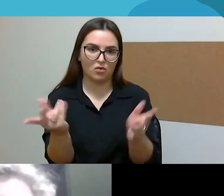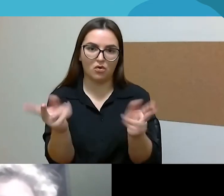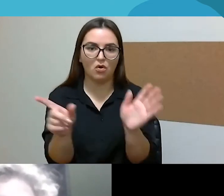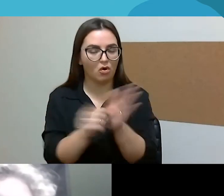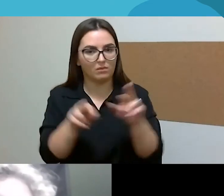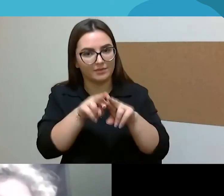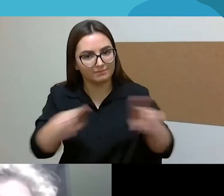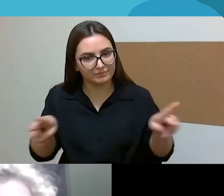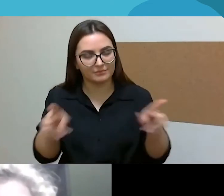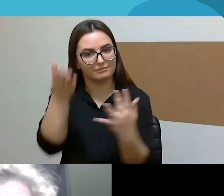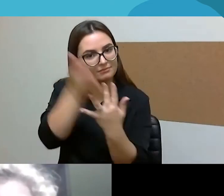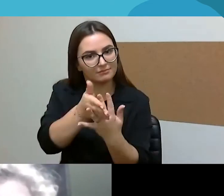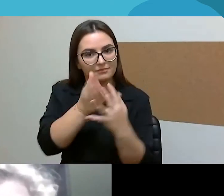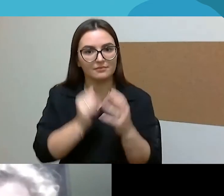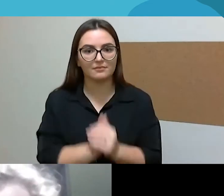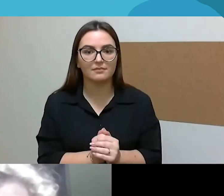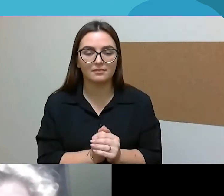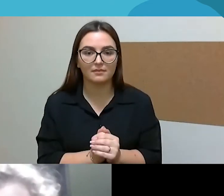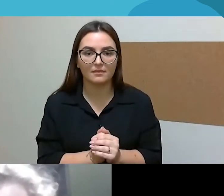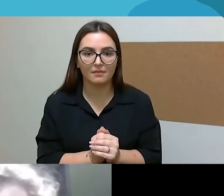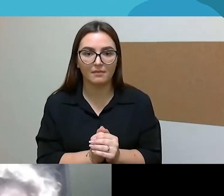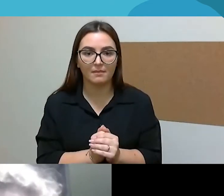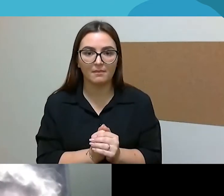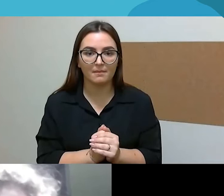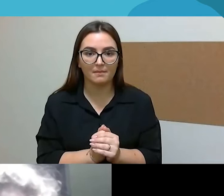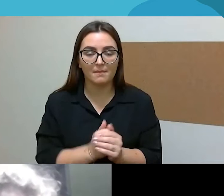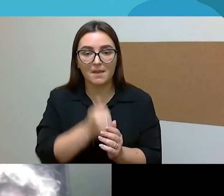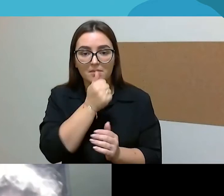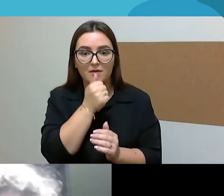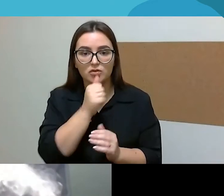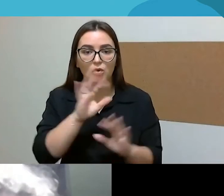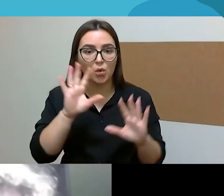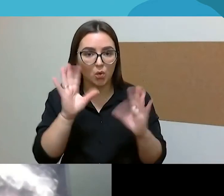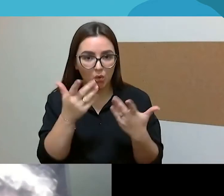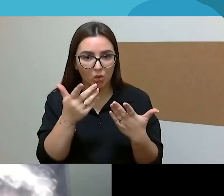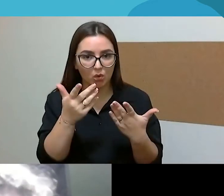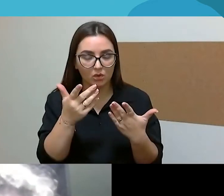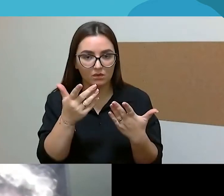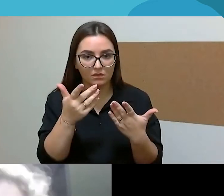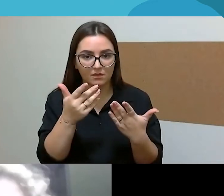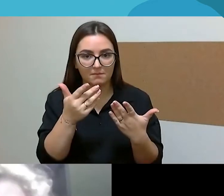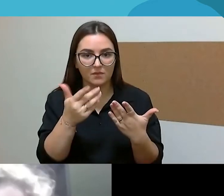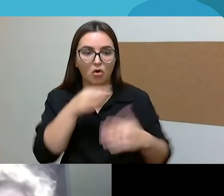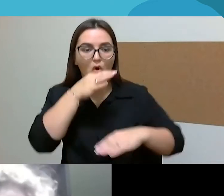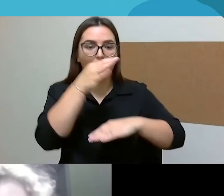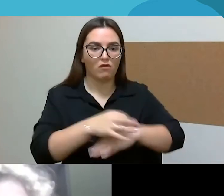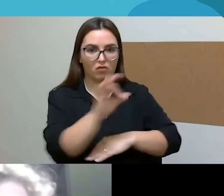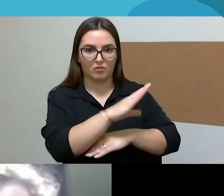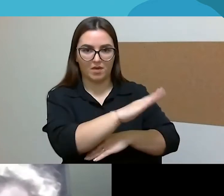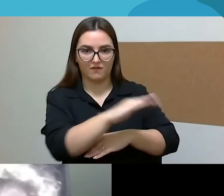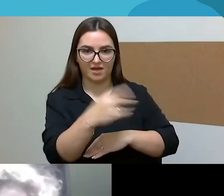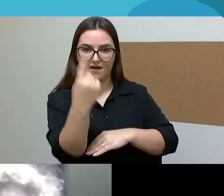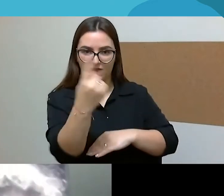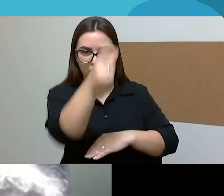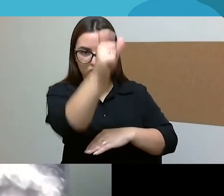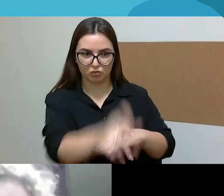Bet tai, kas vyksta, kada visą atsakomybę dėl vaikų užkraunama kitam partneriui, ant kiek tai yra sudėtinga, kokia